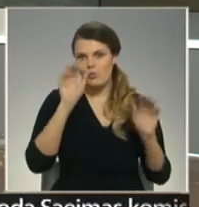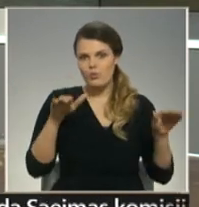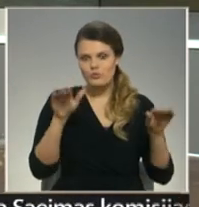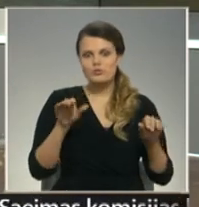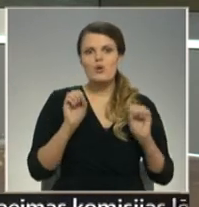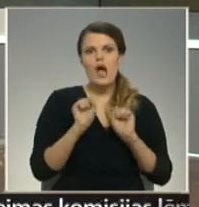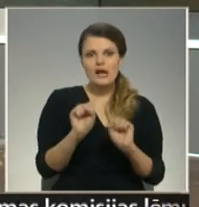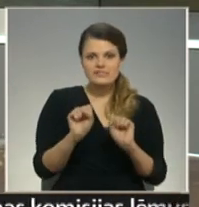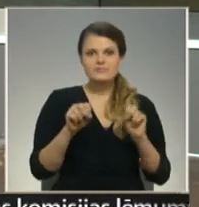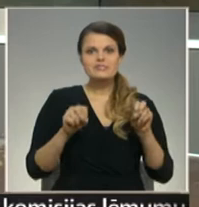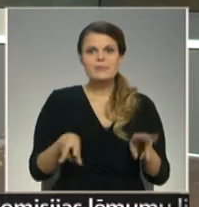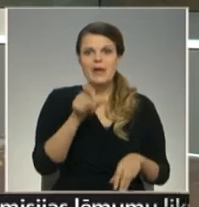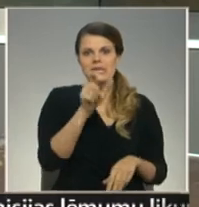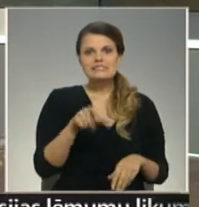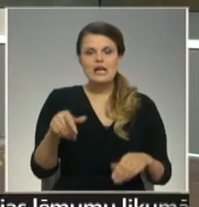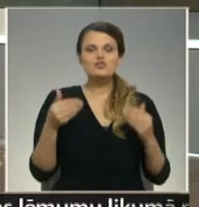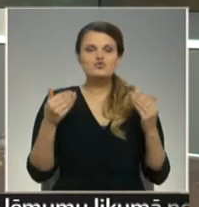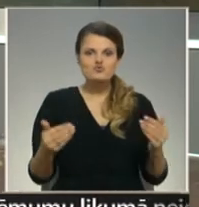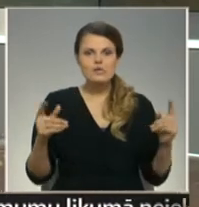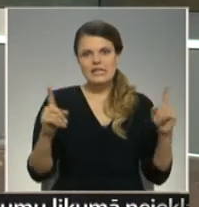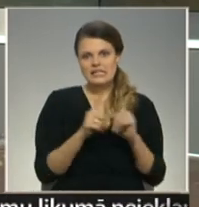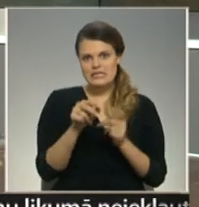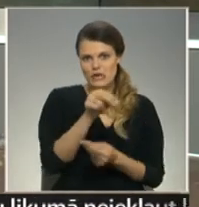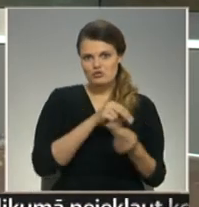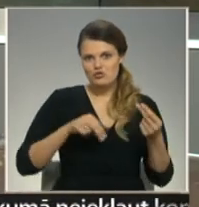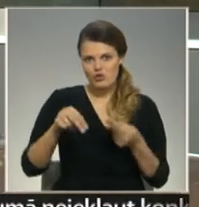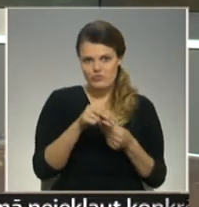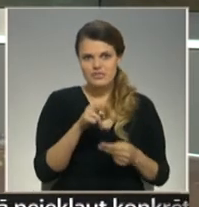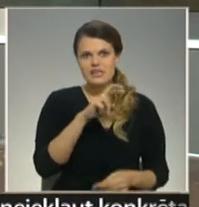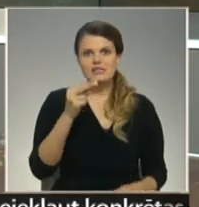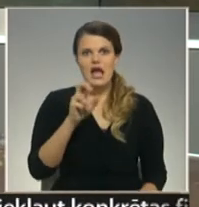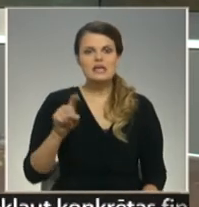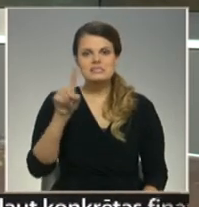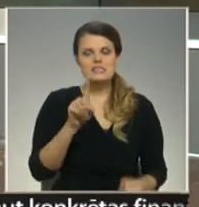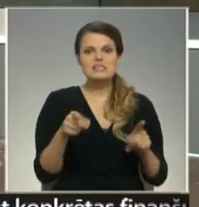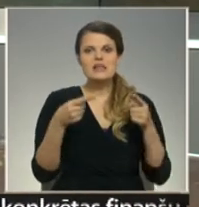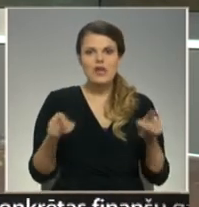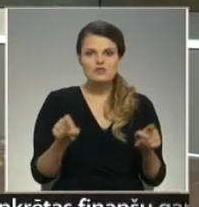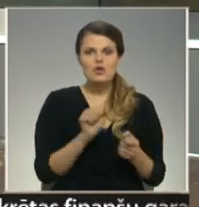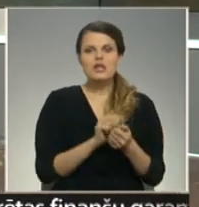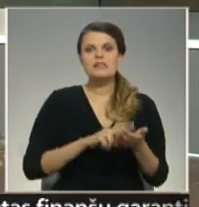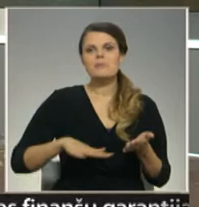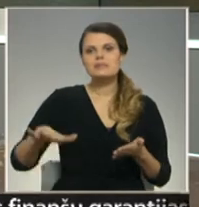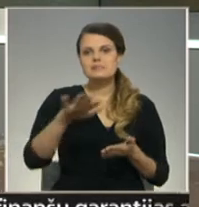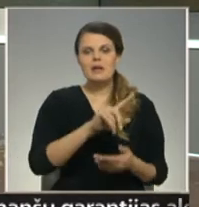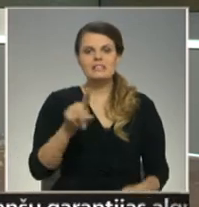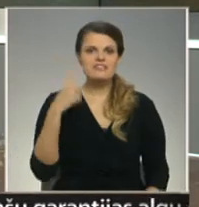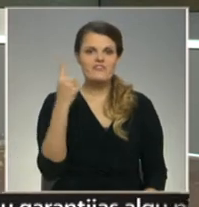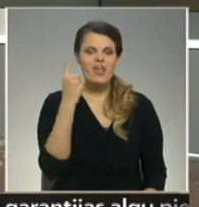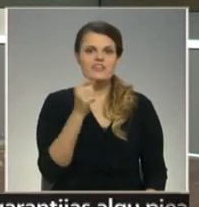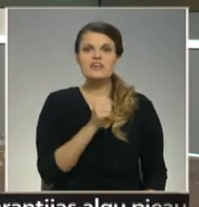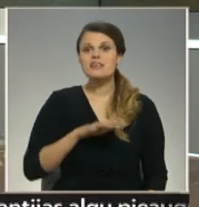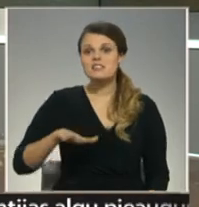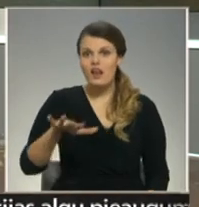konferencei. Rāsnes Nacionālais parks ir vienīgais Latgalē un tik plašu mēroju konferences arī tam veltīta pirmo reizi. Dienas